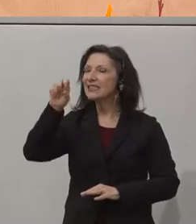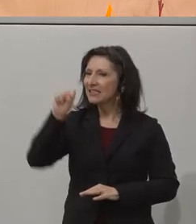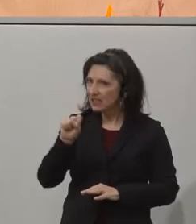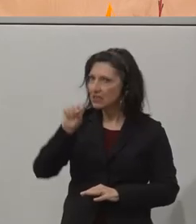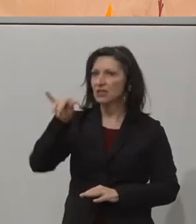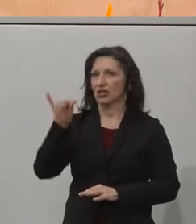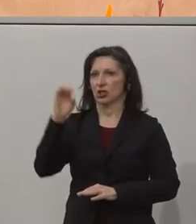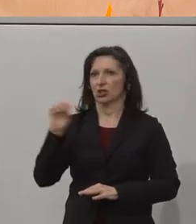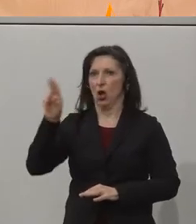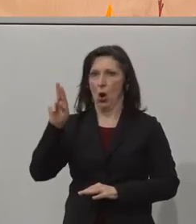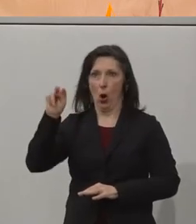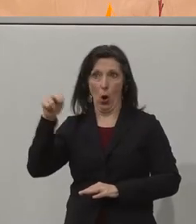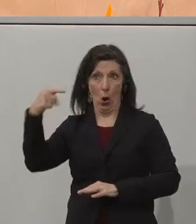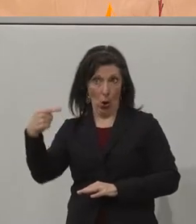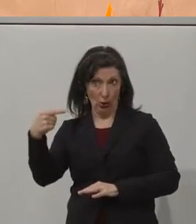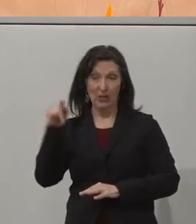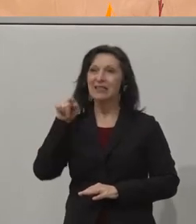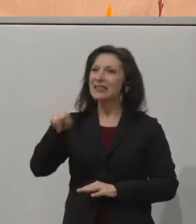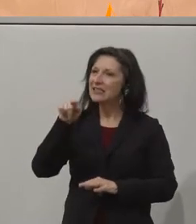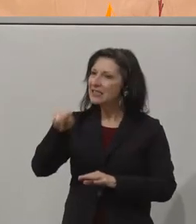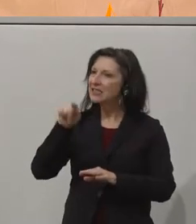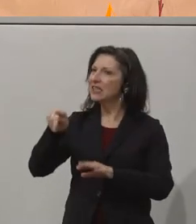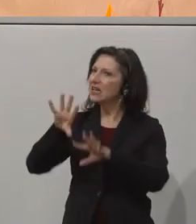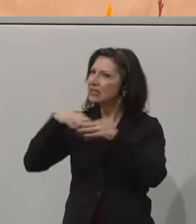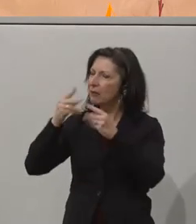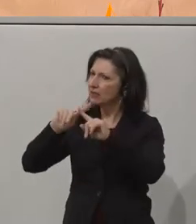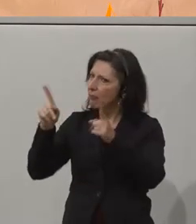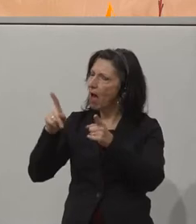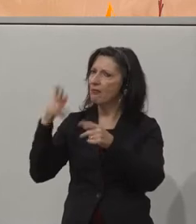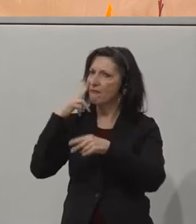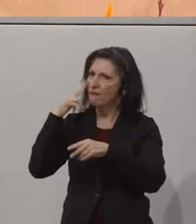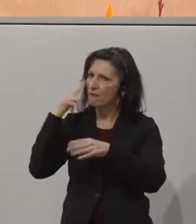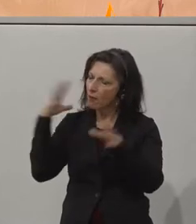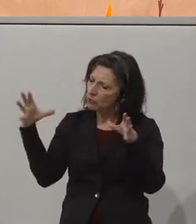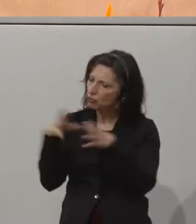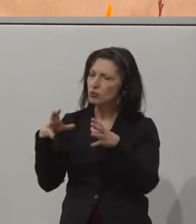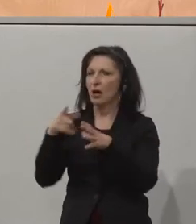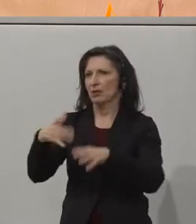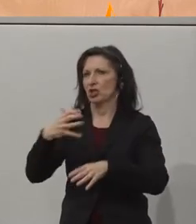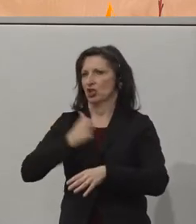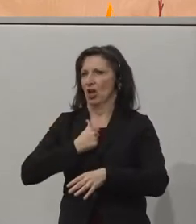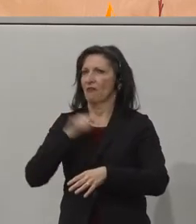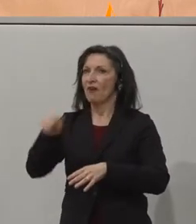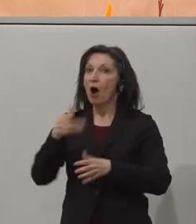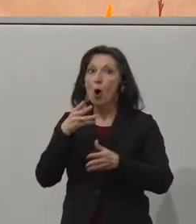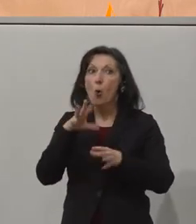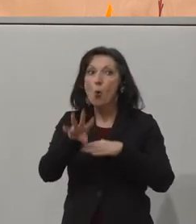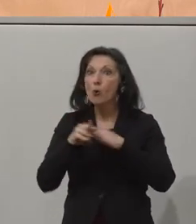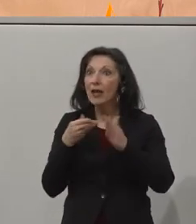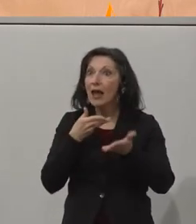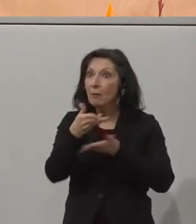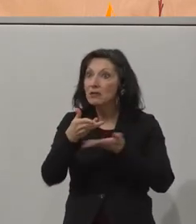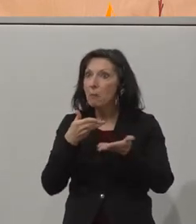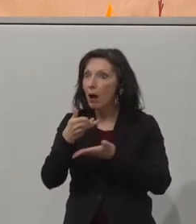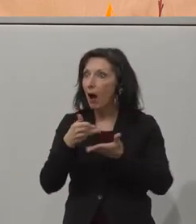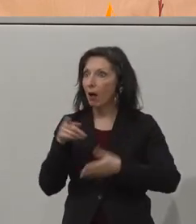Graduate Internship Programme erreicht, Menschen mit Lernschwierigkeiten genau in diese Unternehmensberatung erfolgreich zu